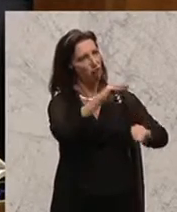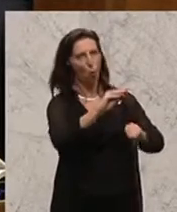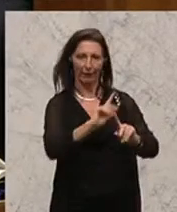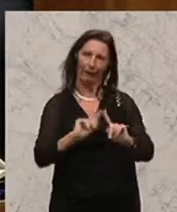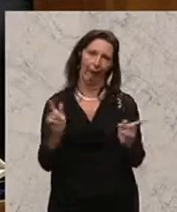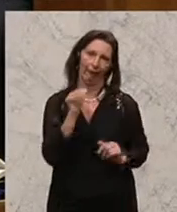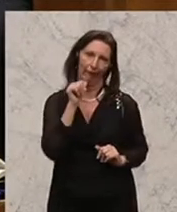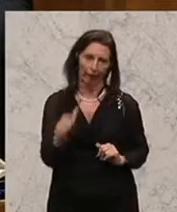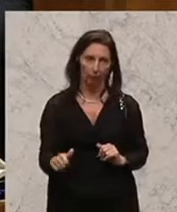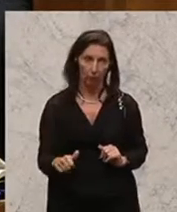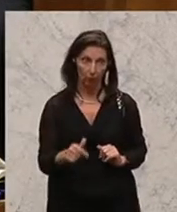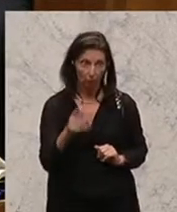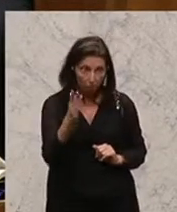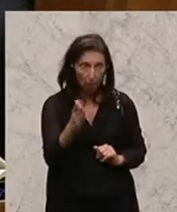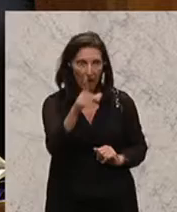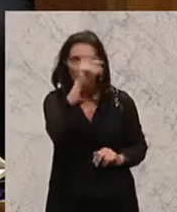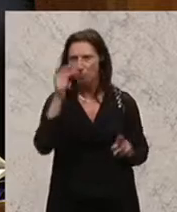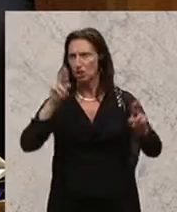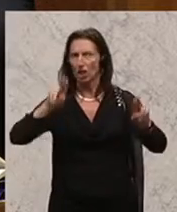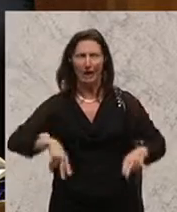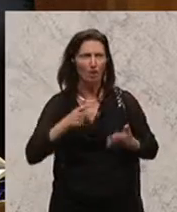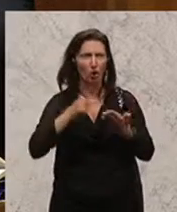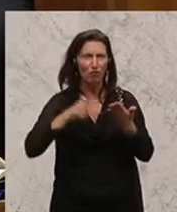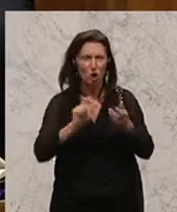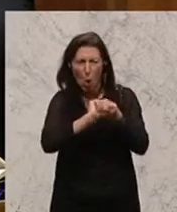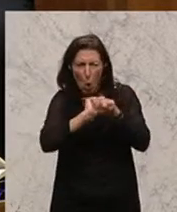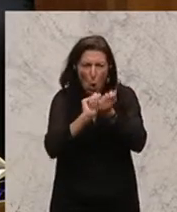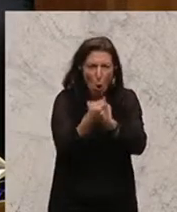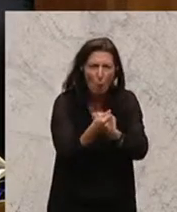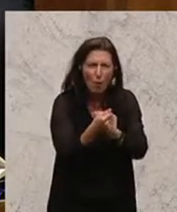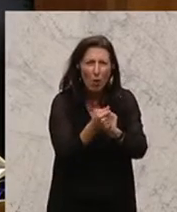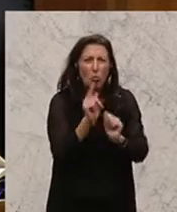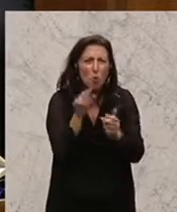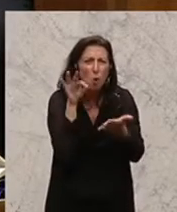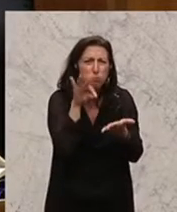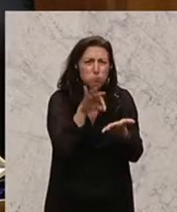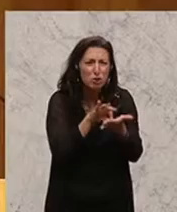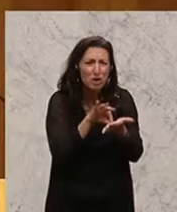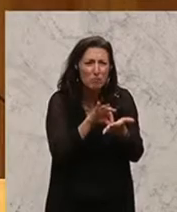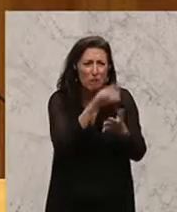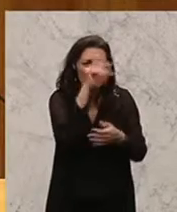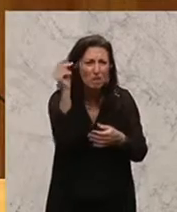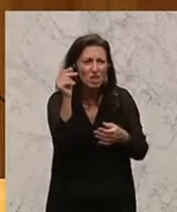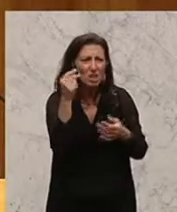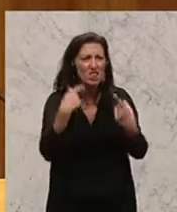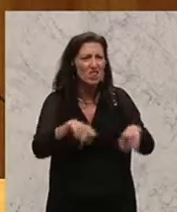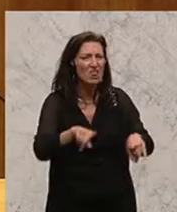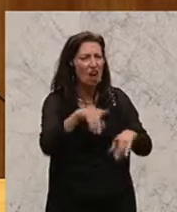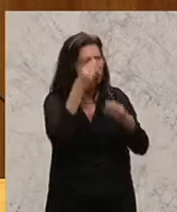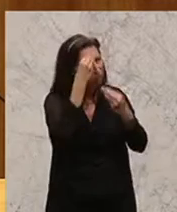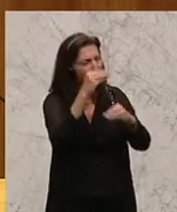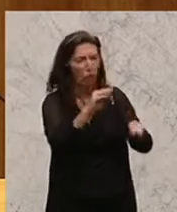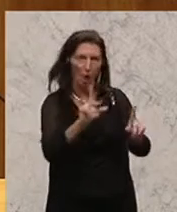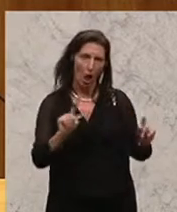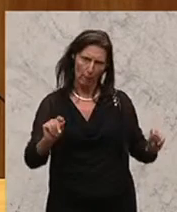damit beginnen, die Menschenrechtskonvention zu ändern, wo Sie nur mehr bestimmten Menschen die Würde zusprechen wollen, dann hört sich für